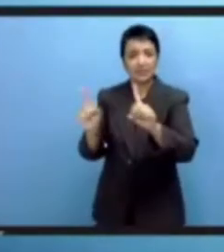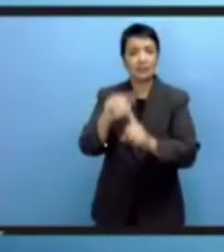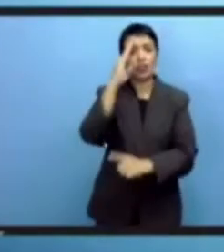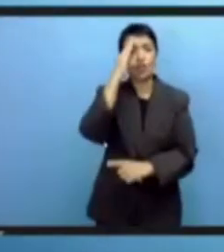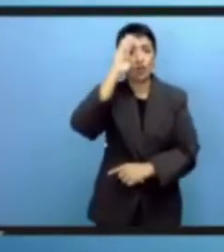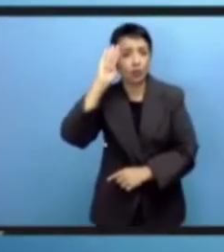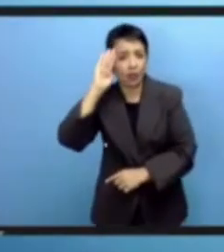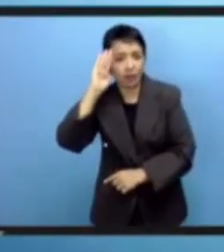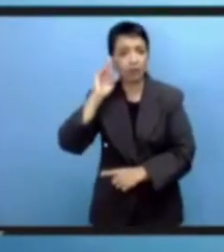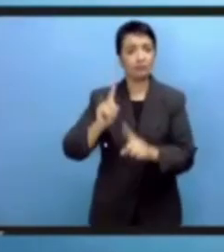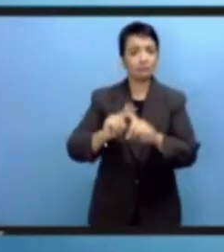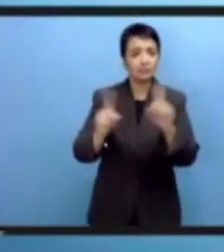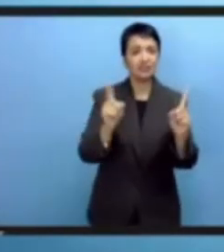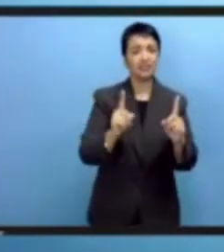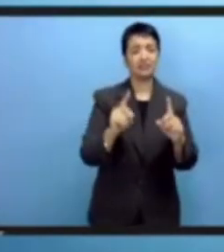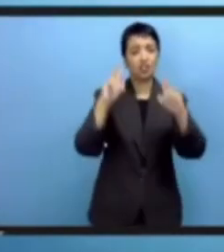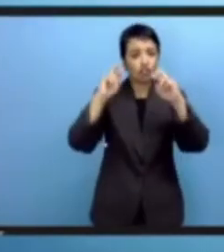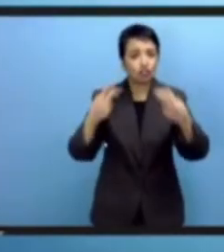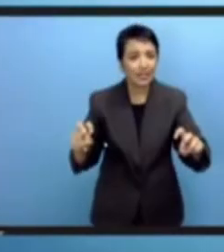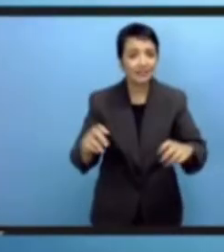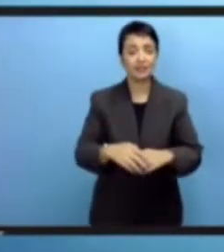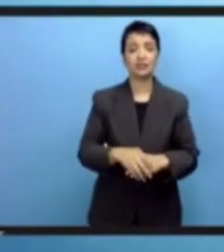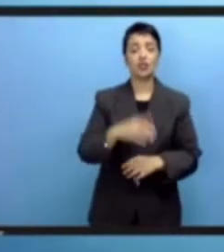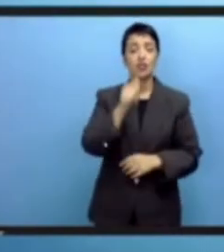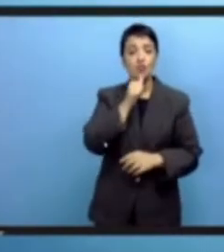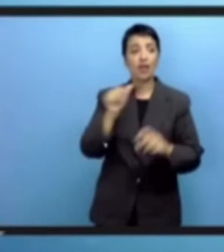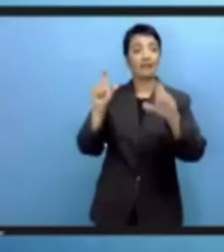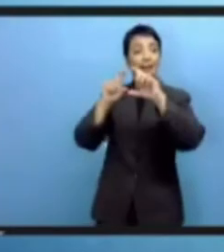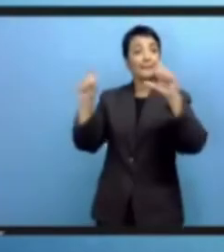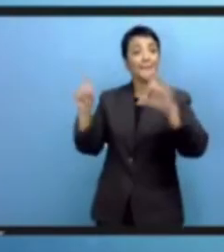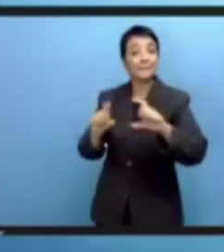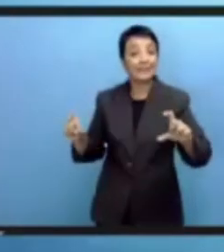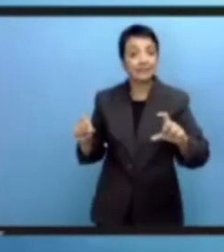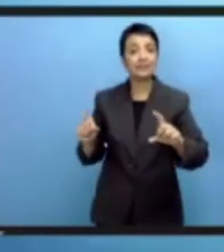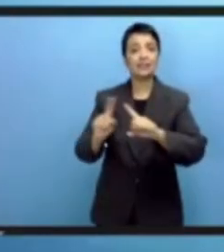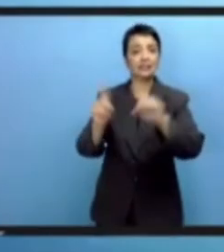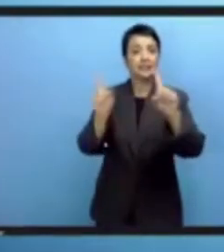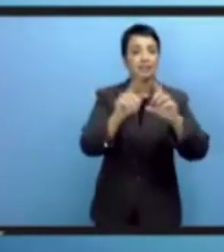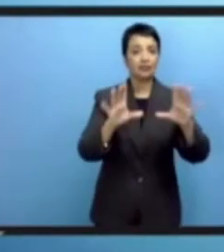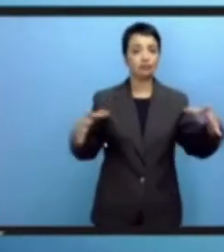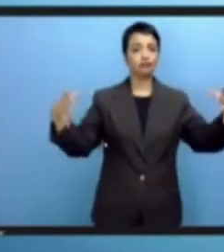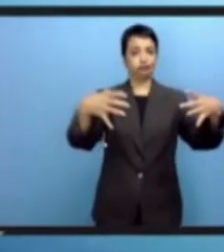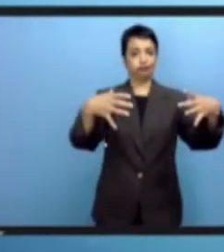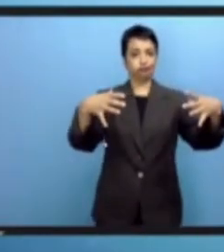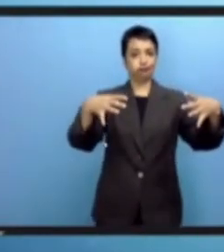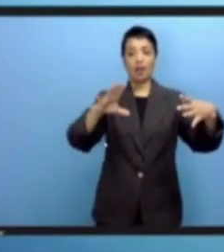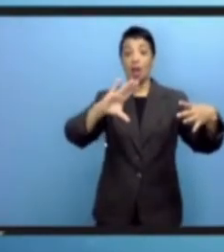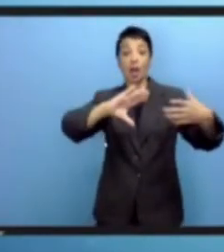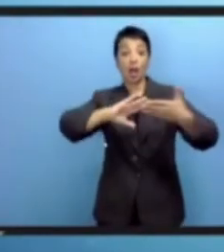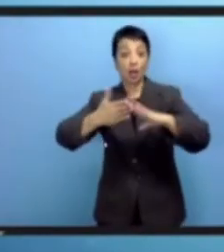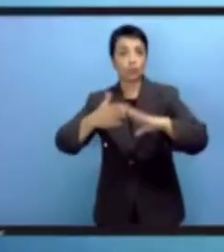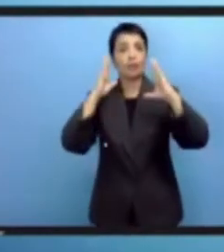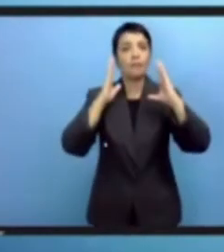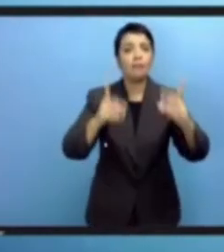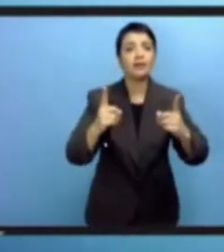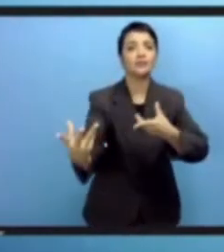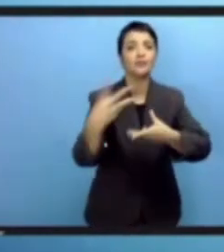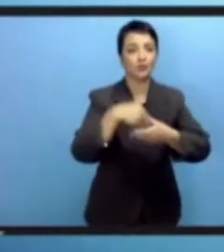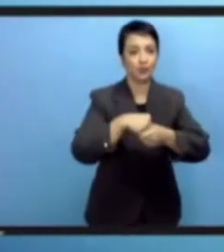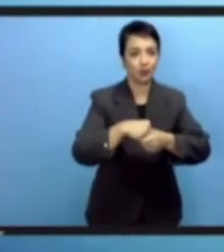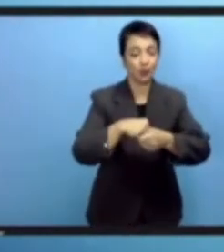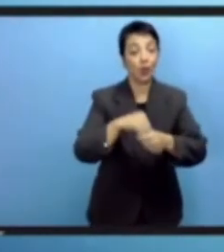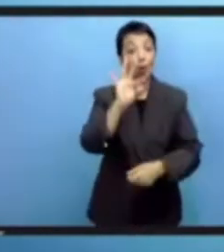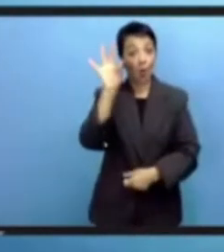عملية متعددة الأطراف الدول الأعضاء في طبيعة الحال ولكن سوف تتفاوض في شان هذه